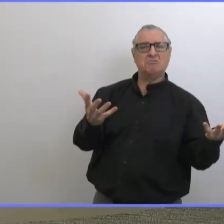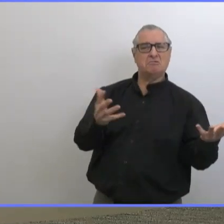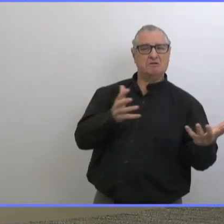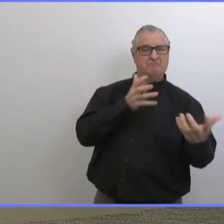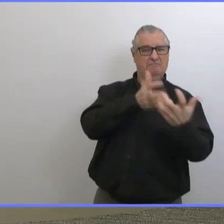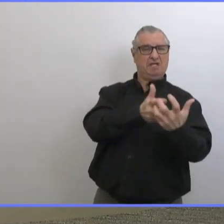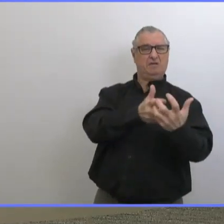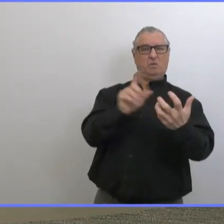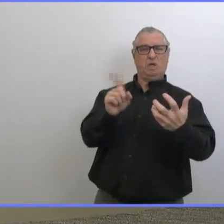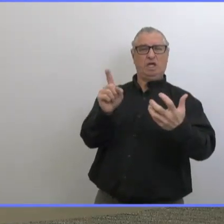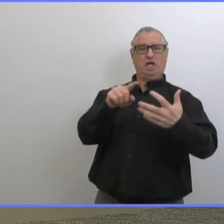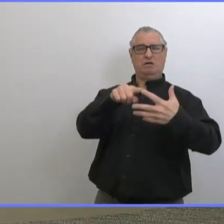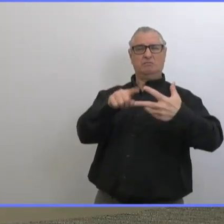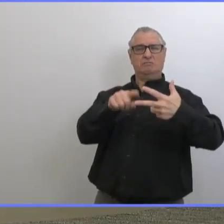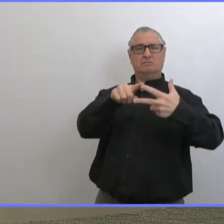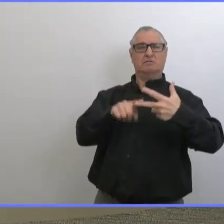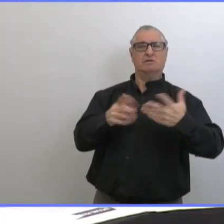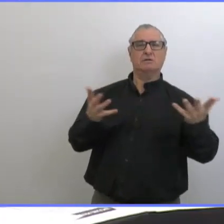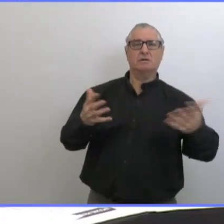travailleurs de